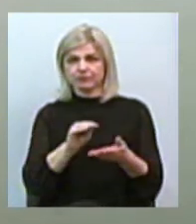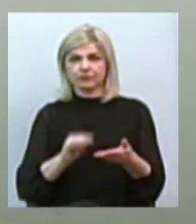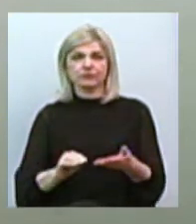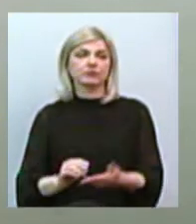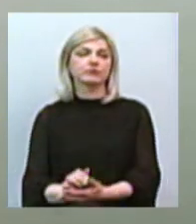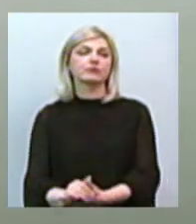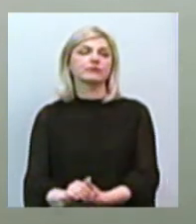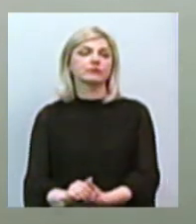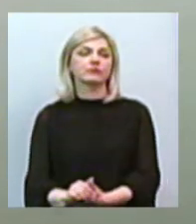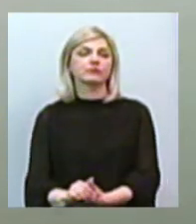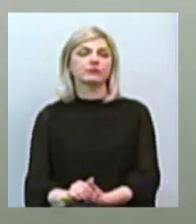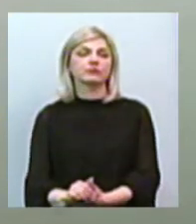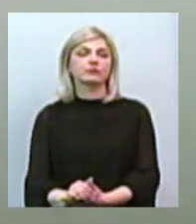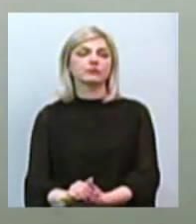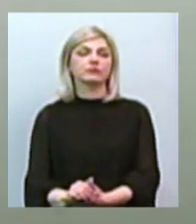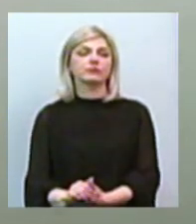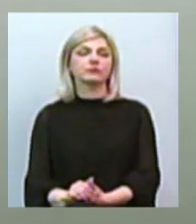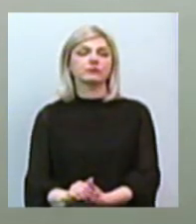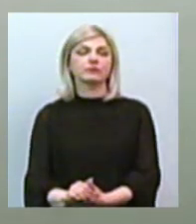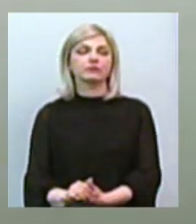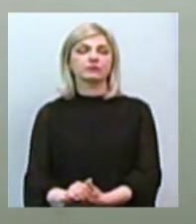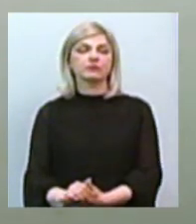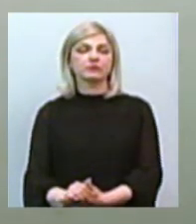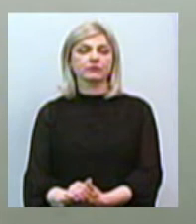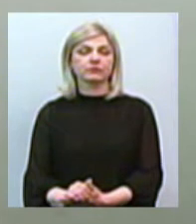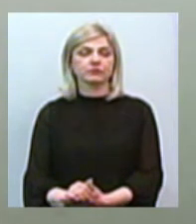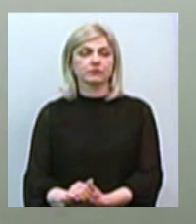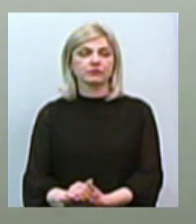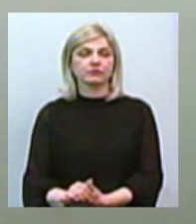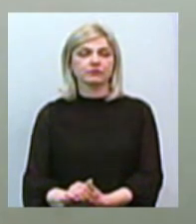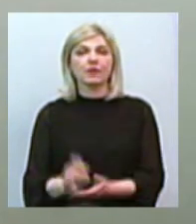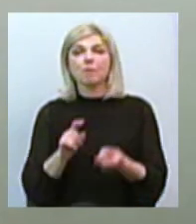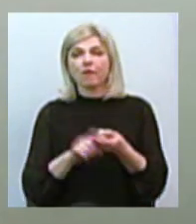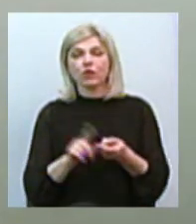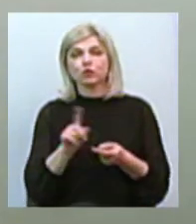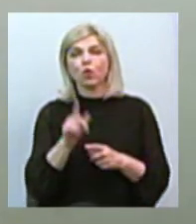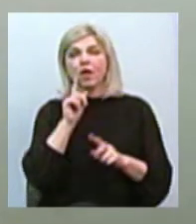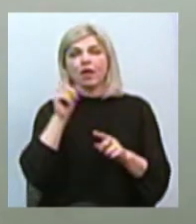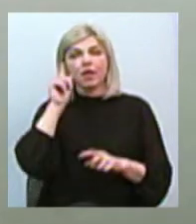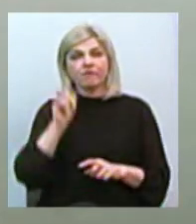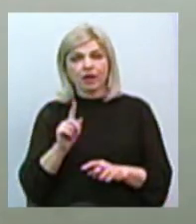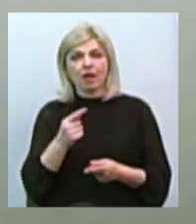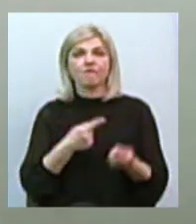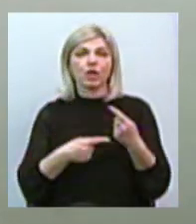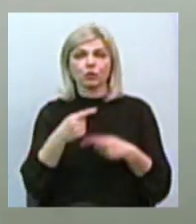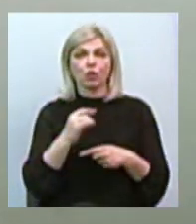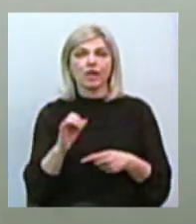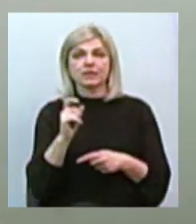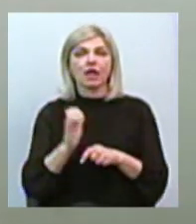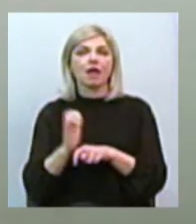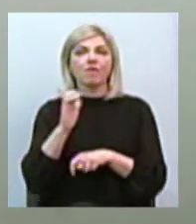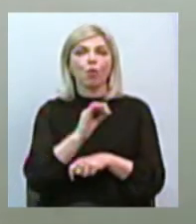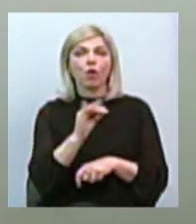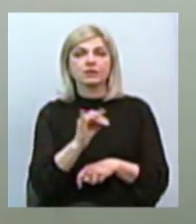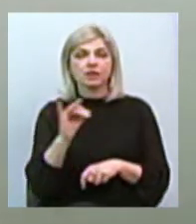пов'язаних з тим, що євреї повертаються з евакуації, а в їх